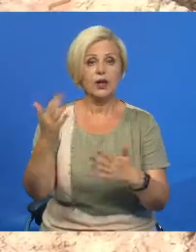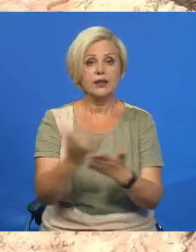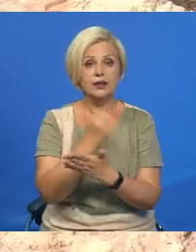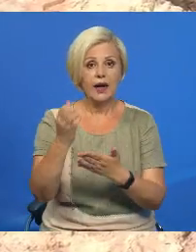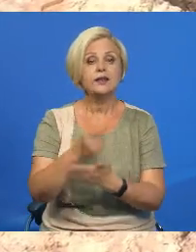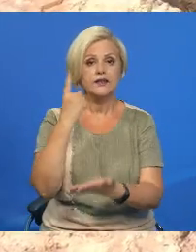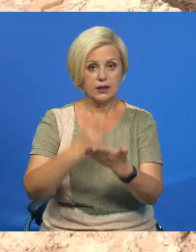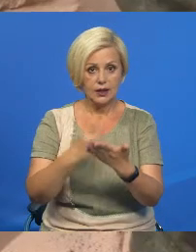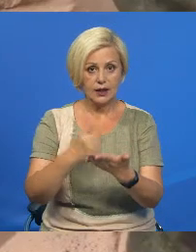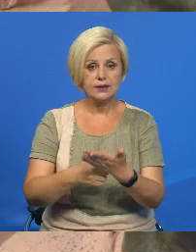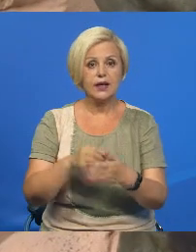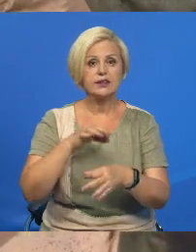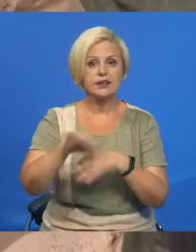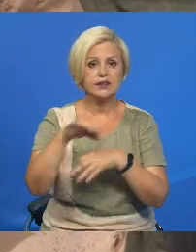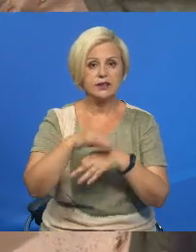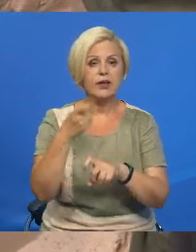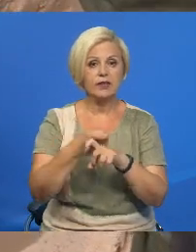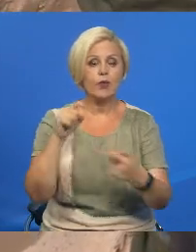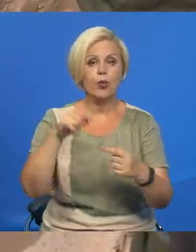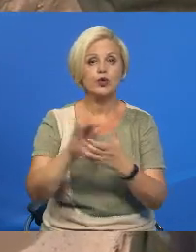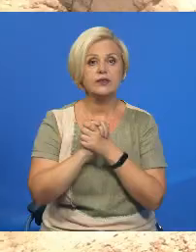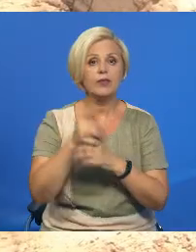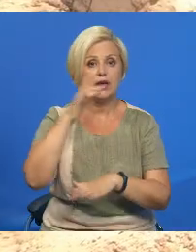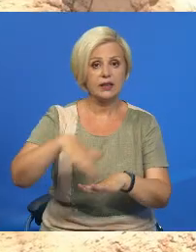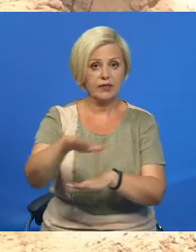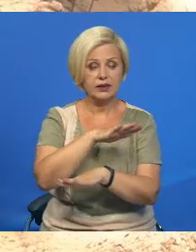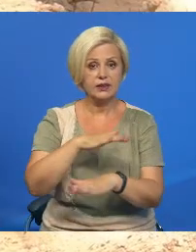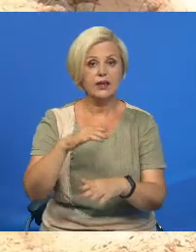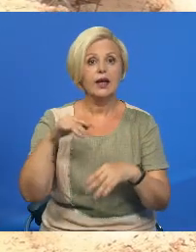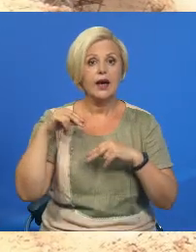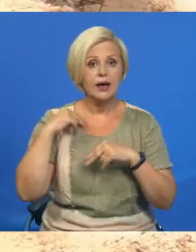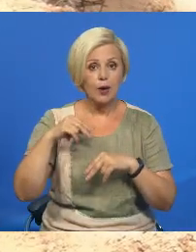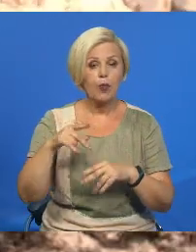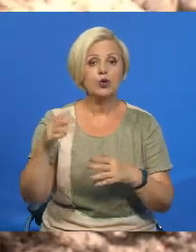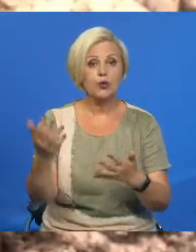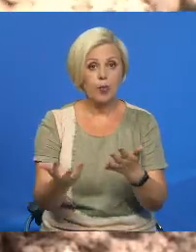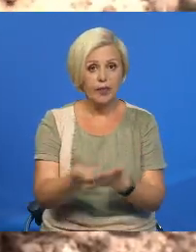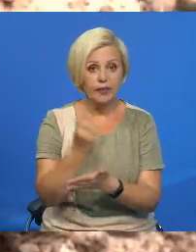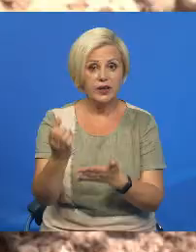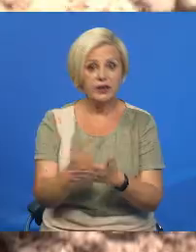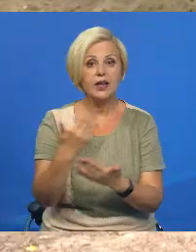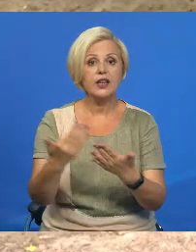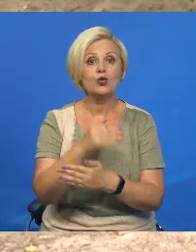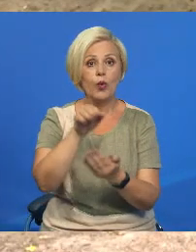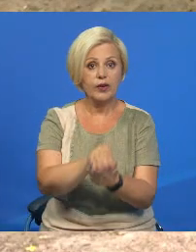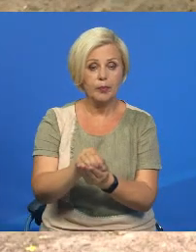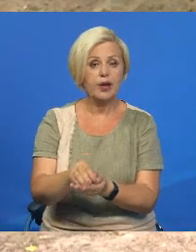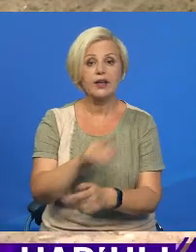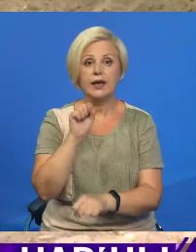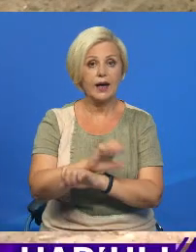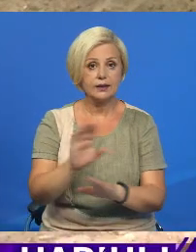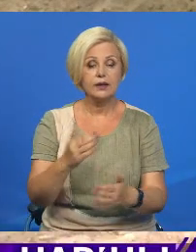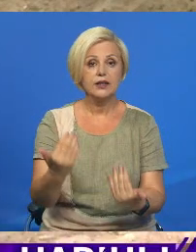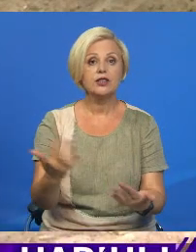обверженные доказы зверства фашистов супрать мирного насельництва. Работа по выявлению новых похований не спиняется ни на хвилину. В нынешнее время